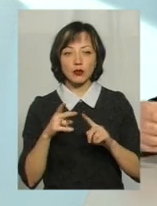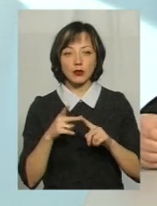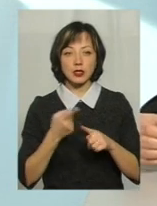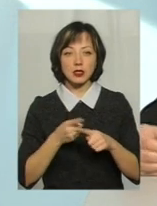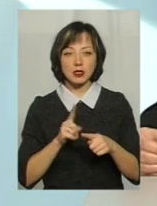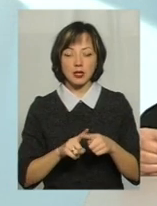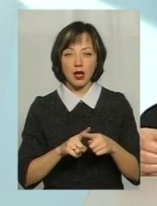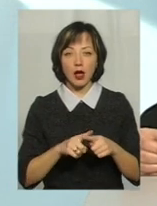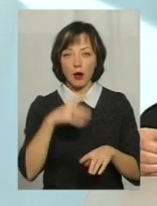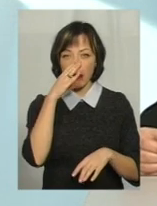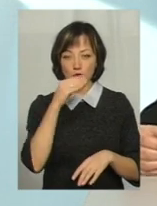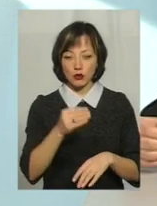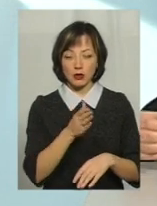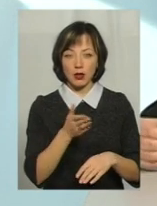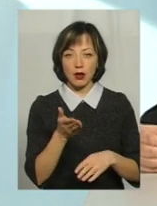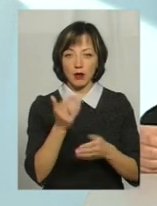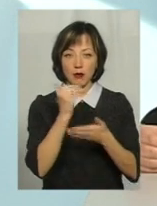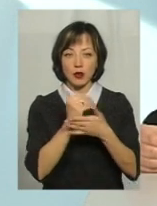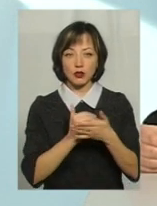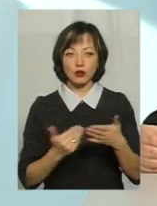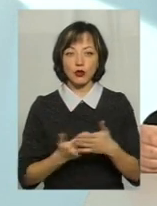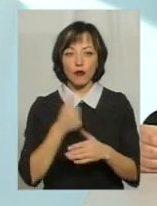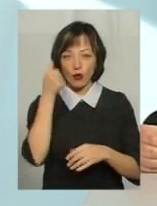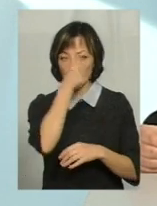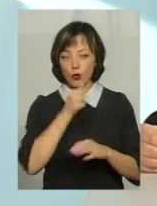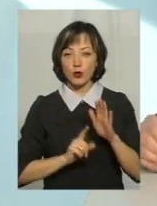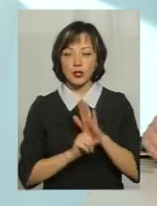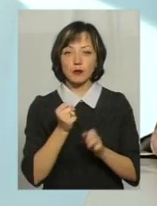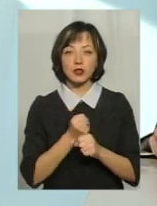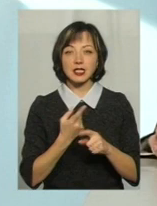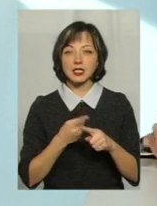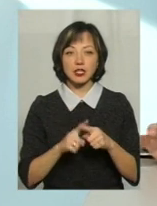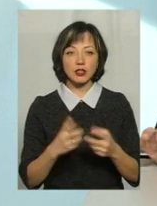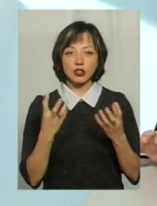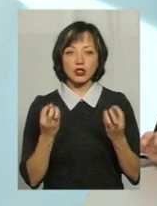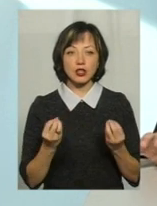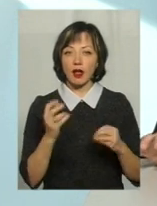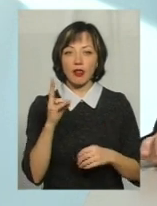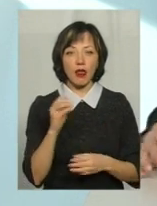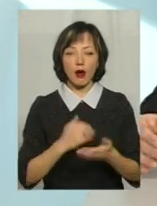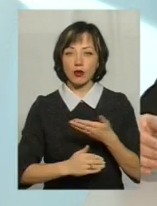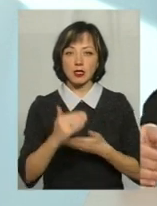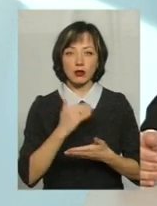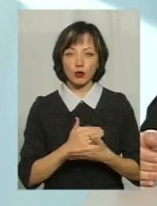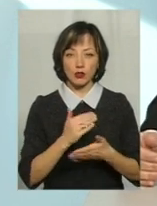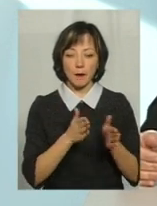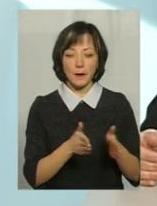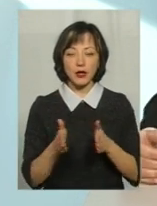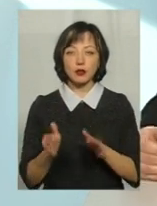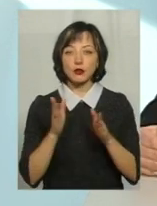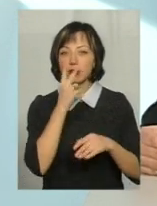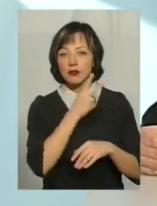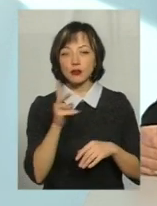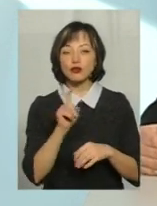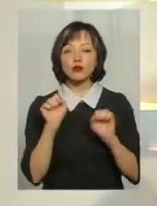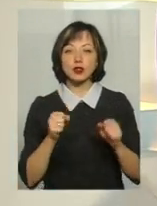маршрутна мережа, яку ми з нового року запускаємо, це ще не остаточна мережа. Тобто ми будемо дивитися, що